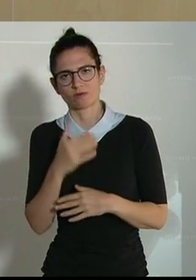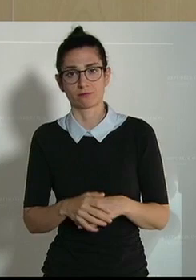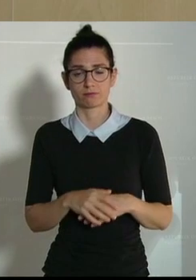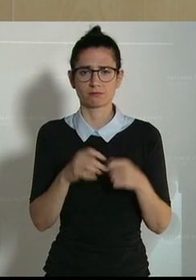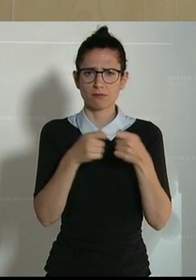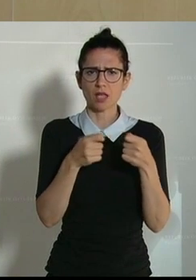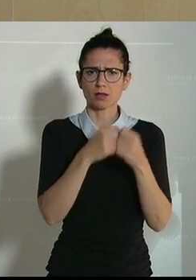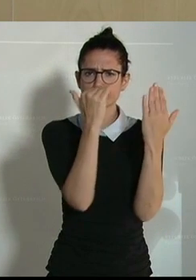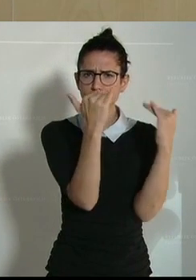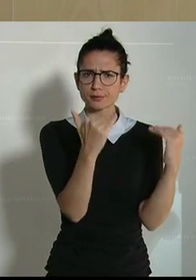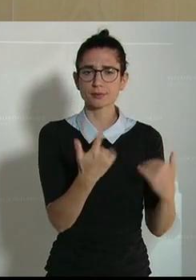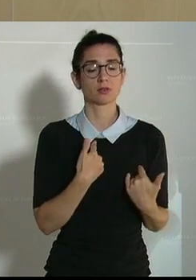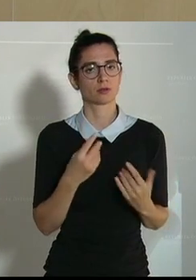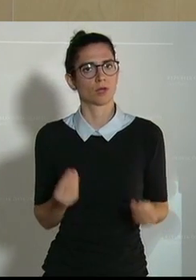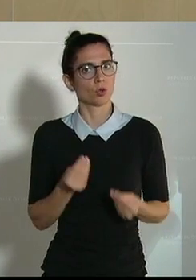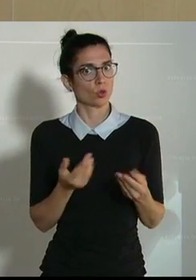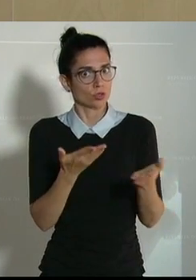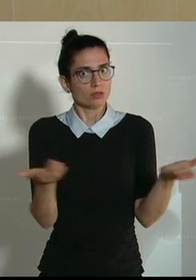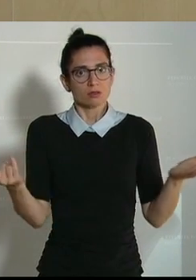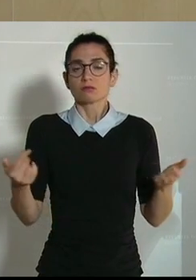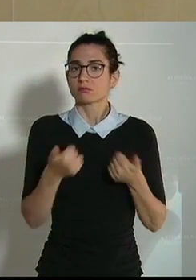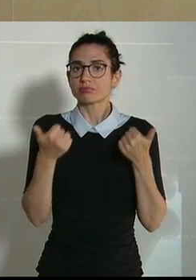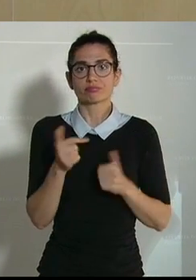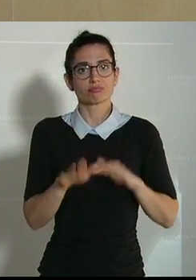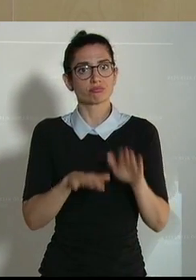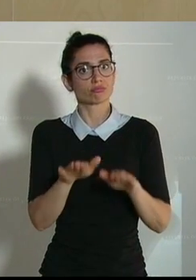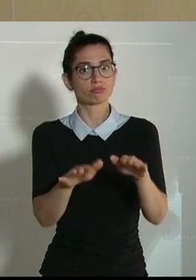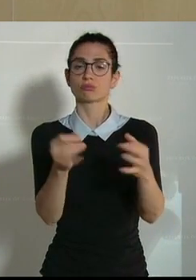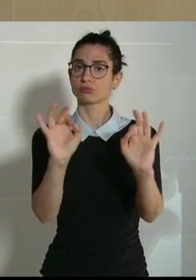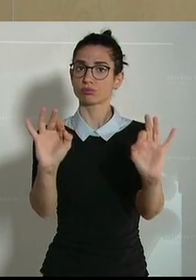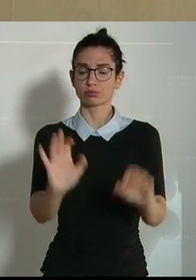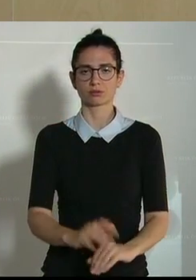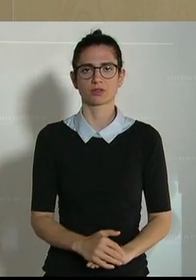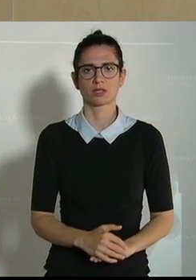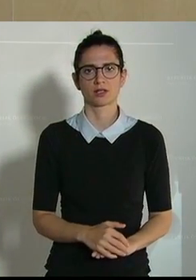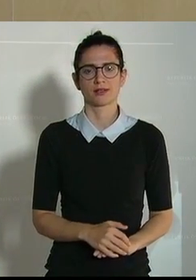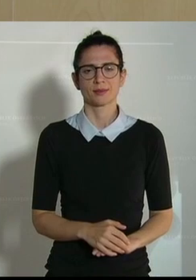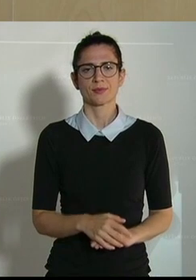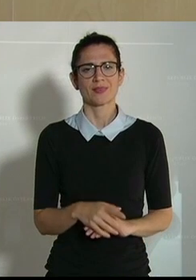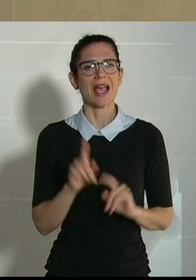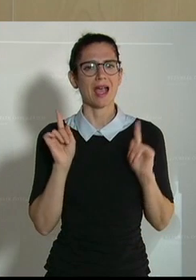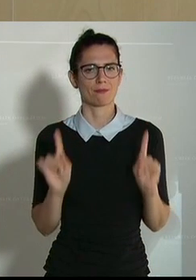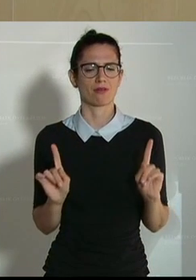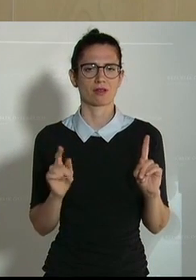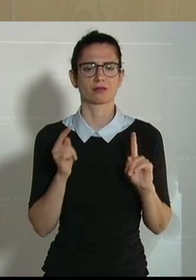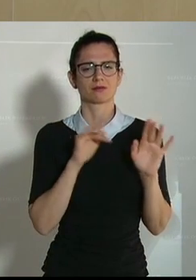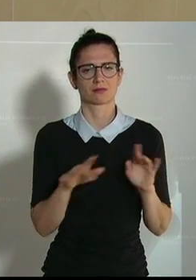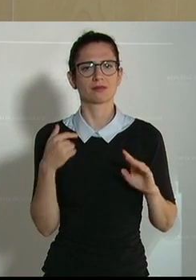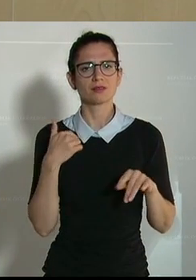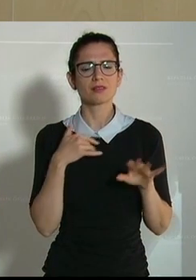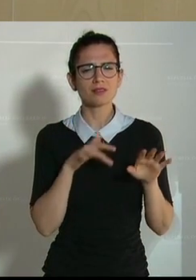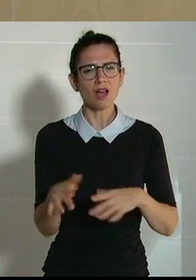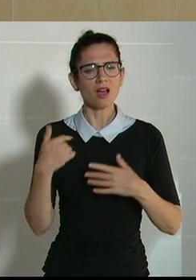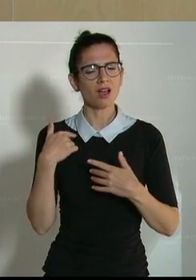Maßnahmen begrüße ich und wir gehen damit sicher einen Schritt in die richtige Richtung. Dennoch haben wir einen